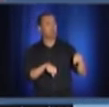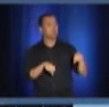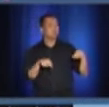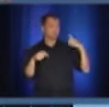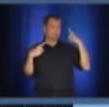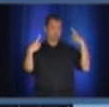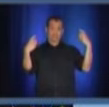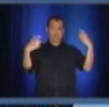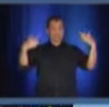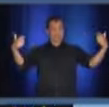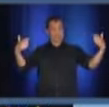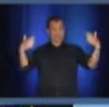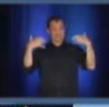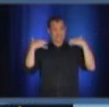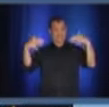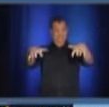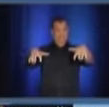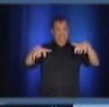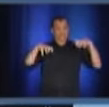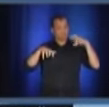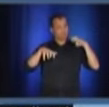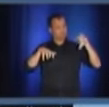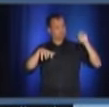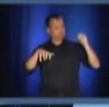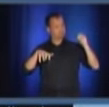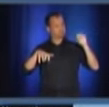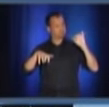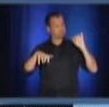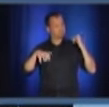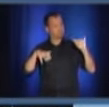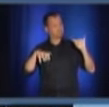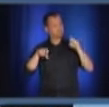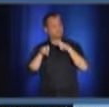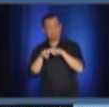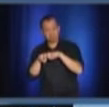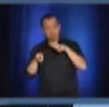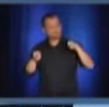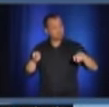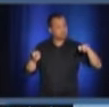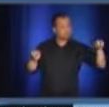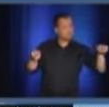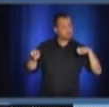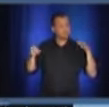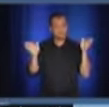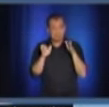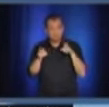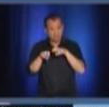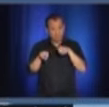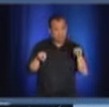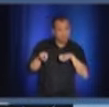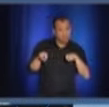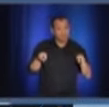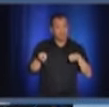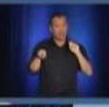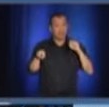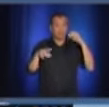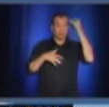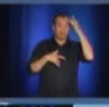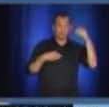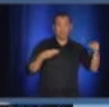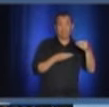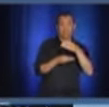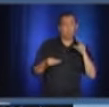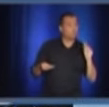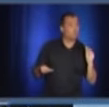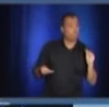parce que c'est bien en déçà de la capacité maximale. Alors là, le contexte,'en est un de transmissions très faibles. Car si vous